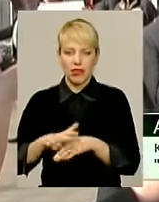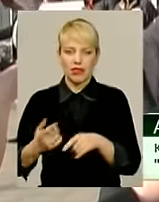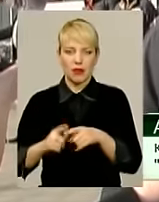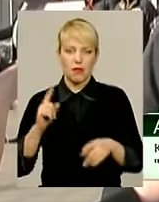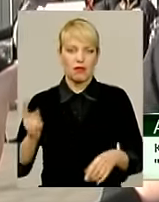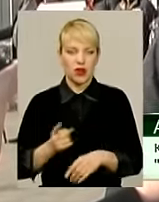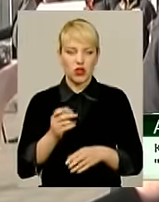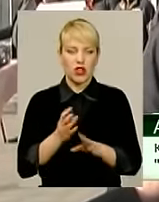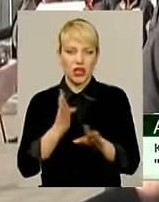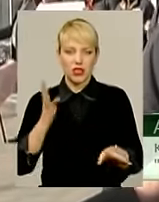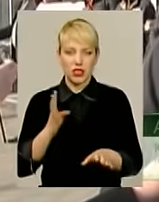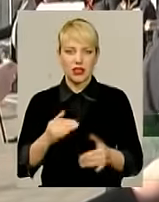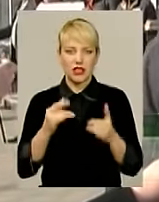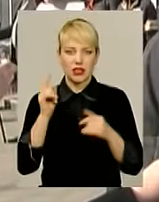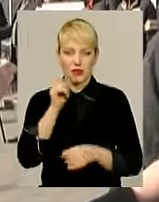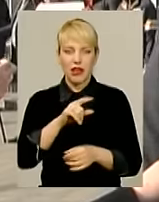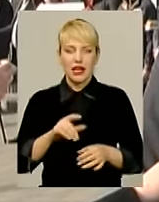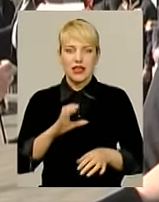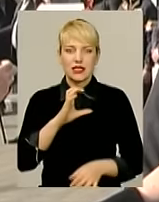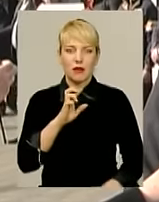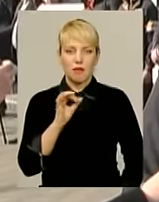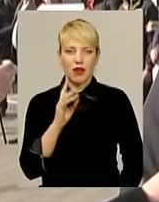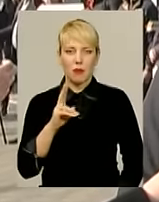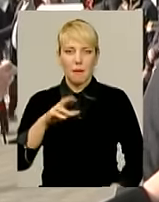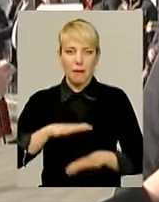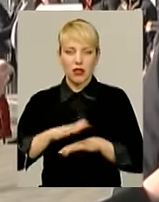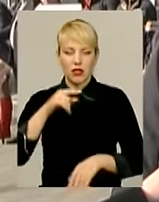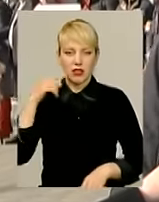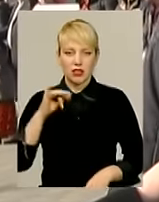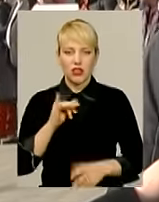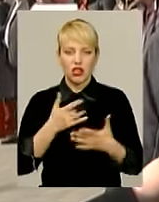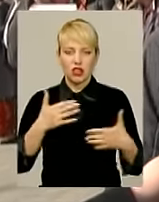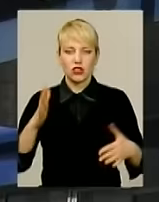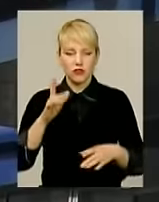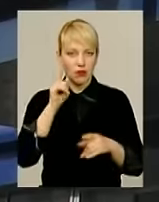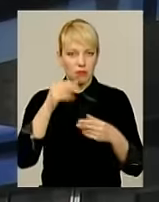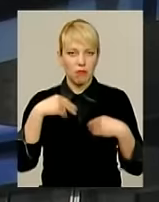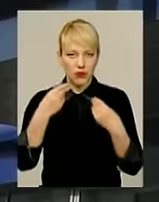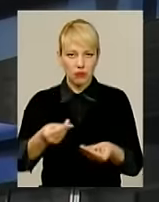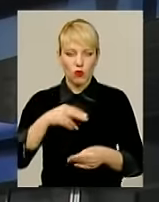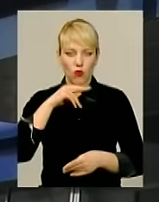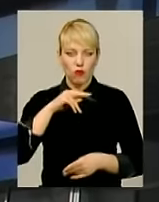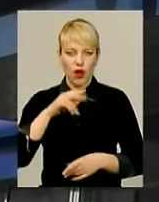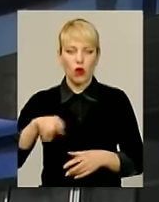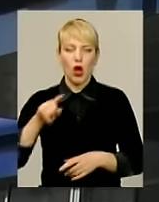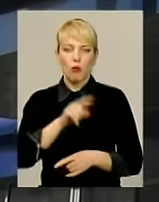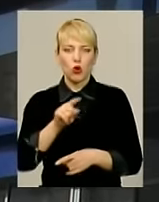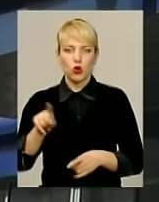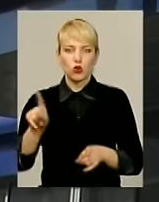перше на черзі Сбербанк і інші. Тобто ми всім приділимо увагу. По тому, що у нас є